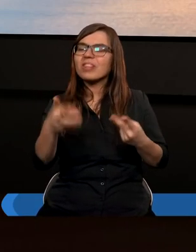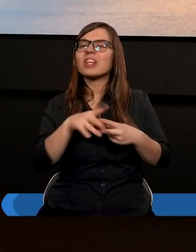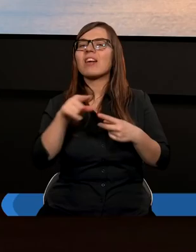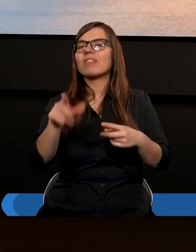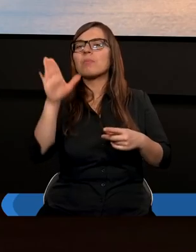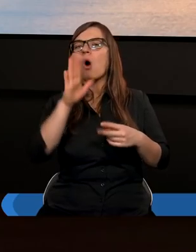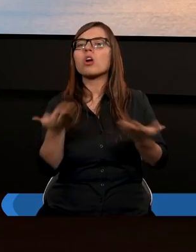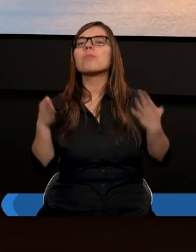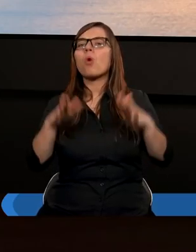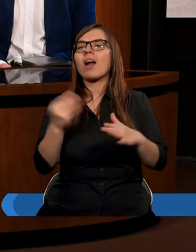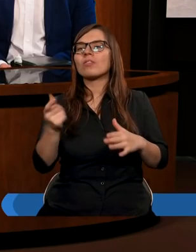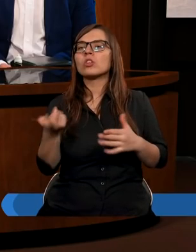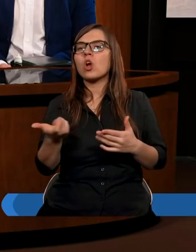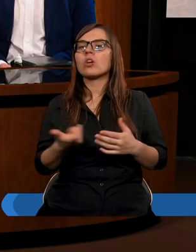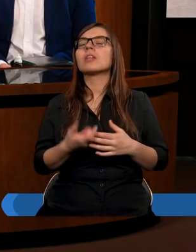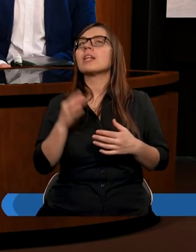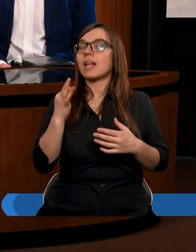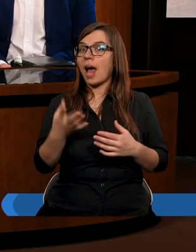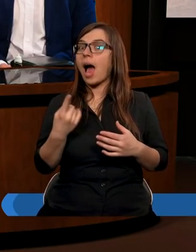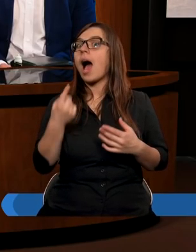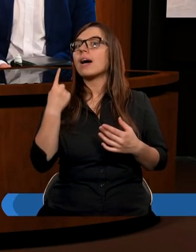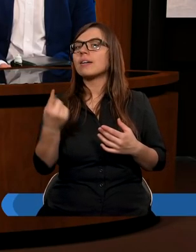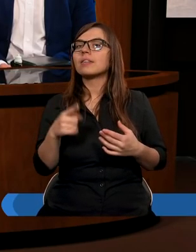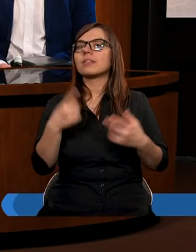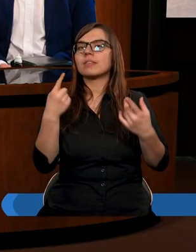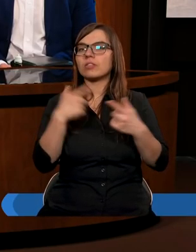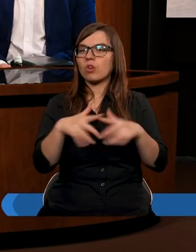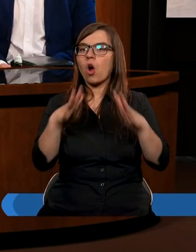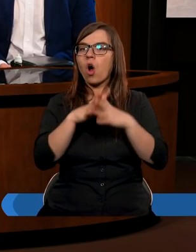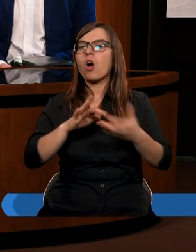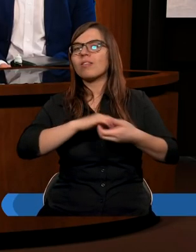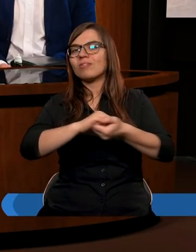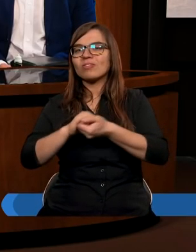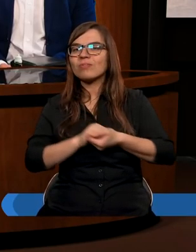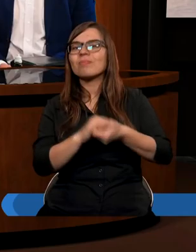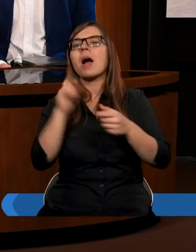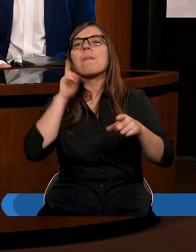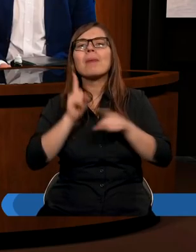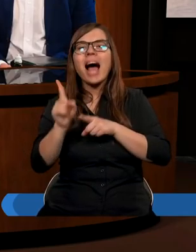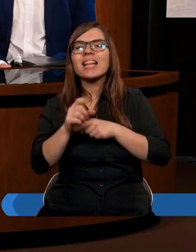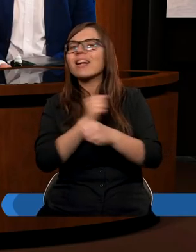Bożym błogosławieństwie? Tak, jedność w Kościele, miłość braterska. Jeśli